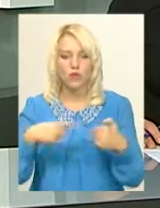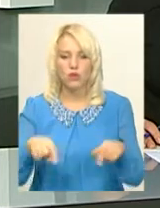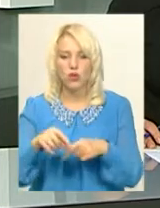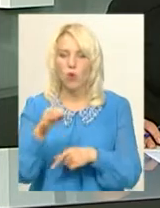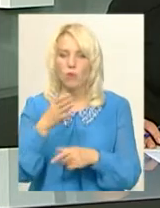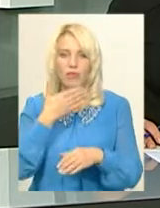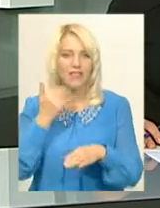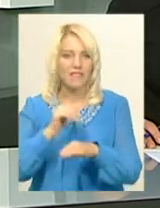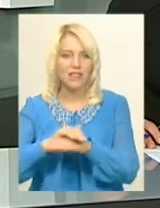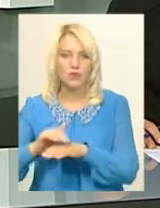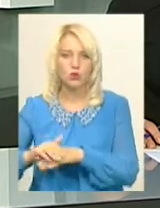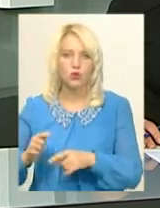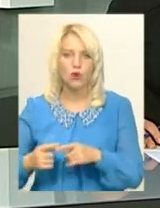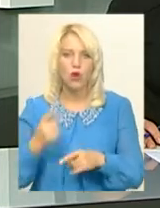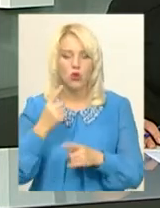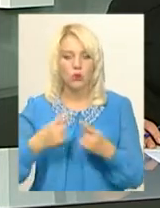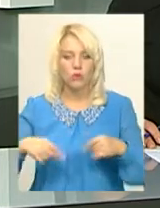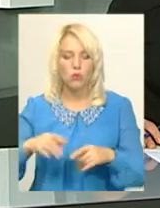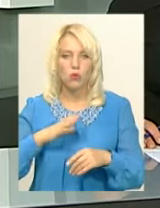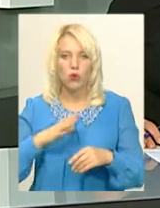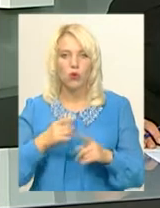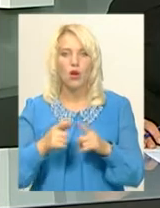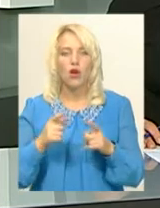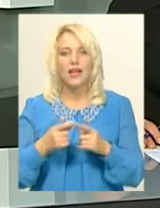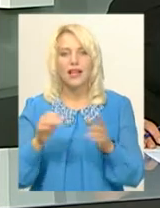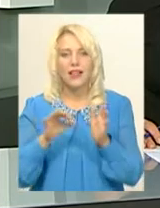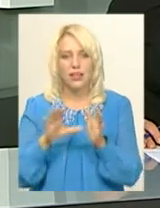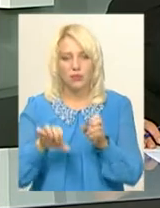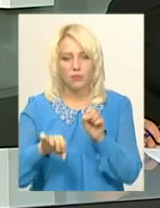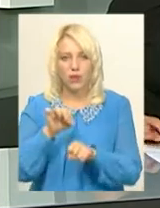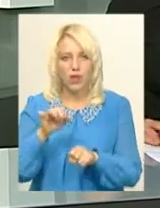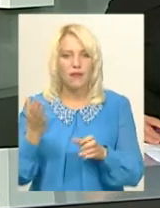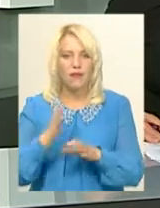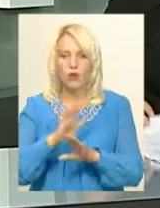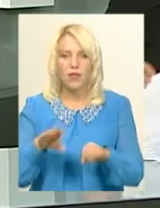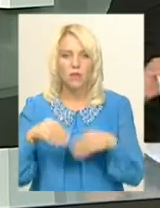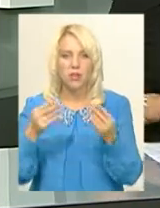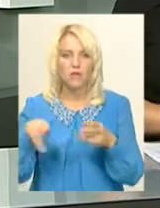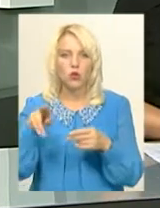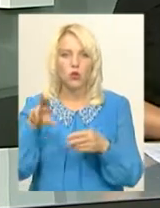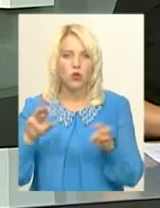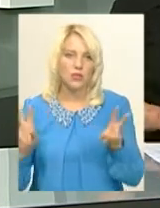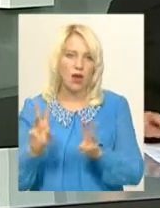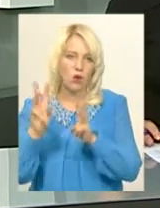зафіксовано. В одному відділенні зв'язку сталося коротке замикання електромережі, яке не призвело до загоряння.